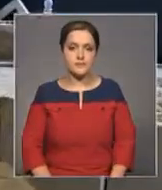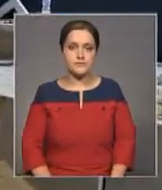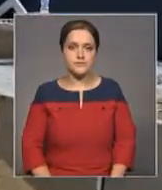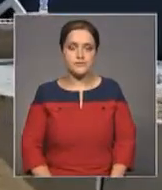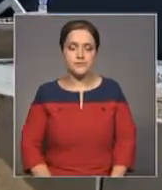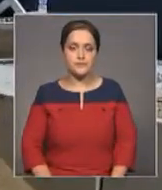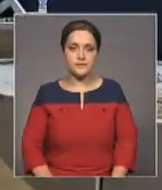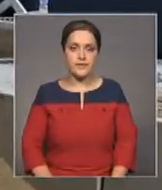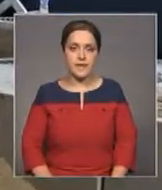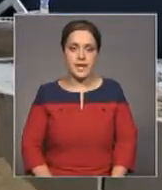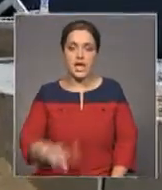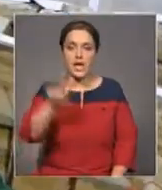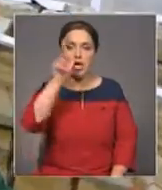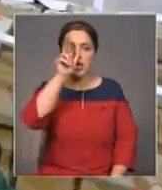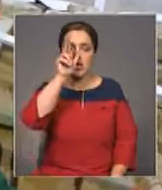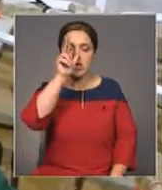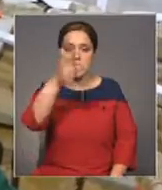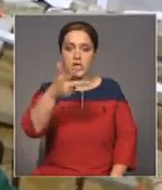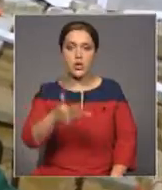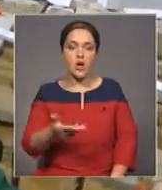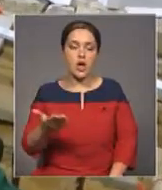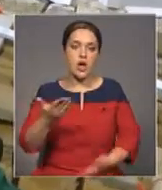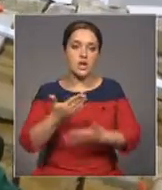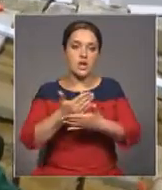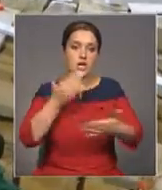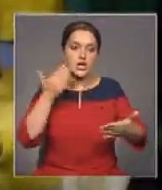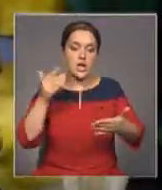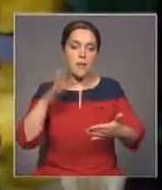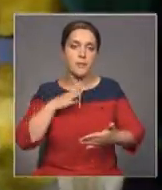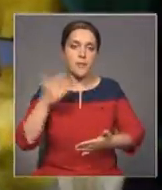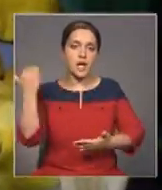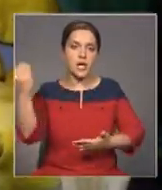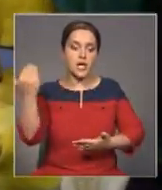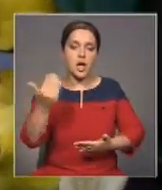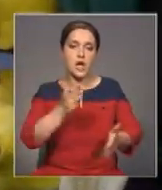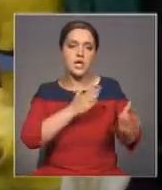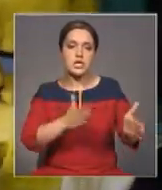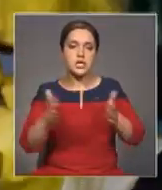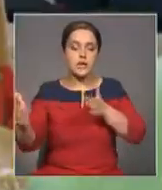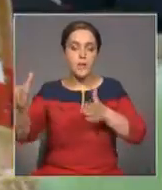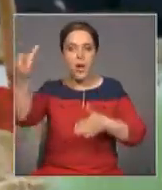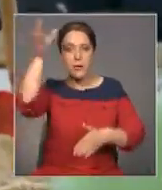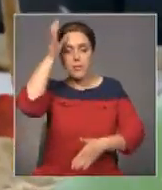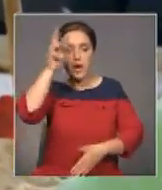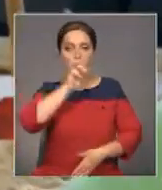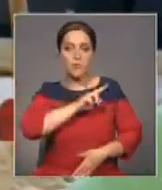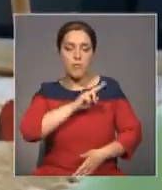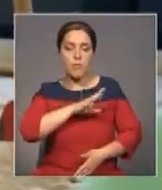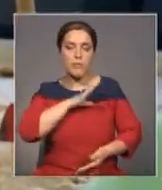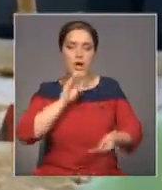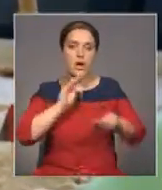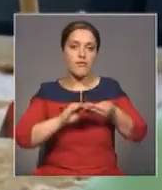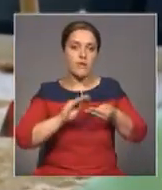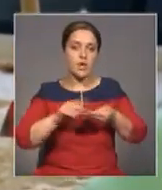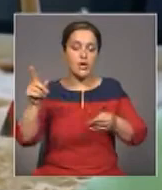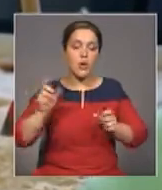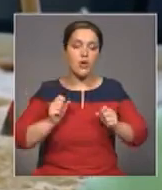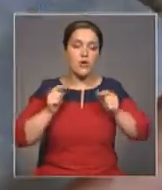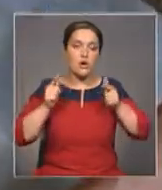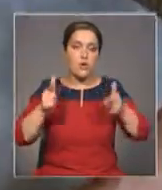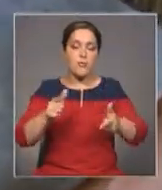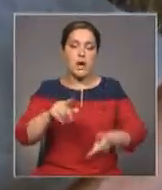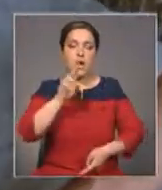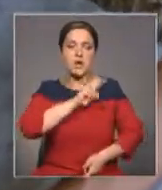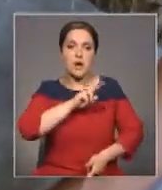Всего три года назад дуальная система образования в Германии работала без перебоев. Себастьян Кляйен как раз тогда поступил на